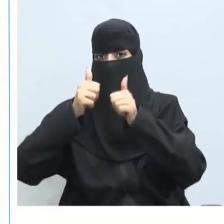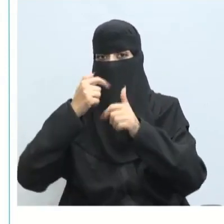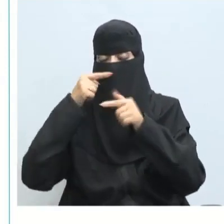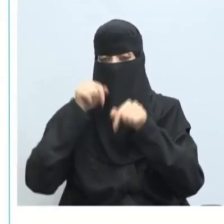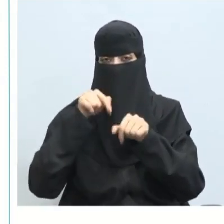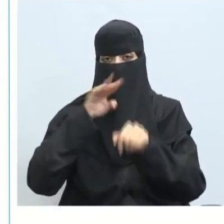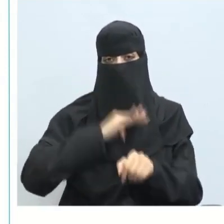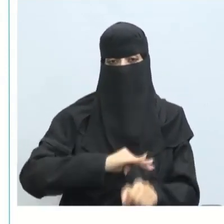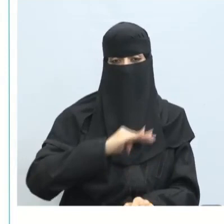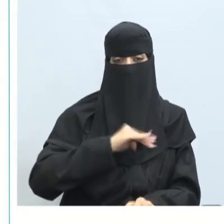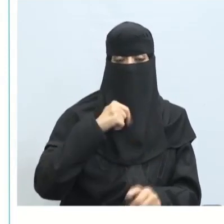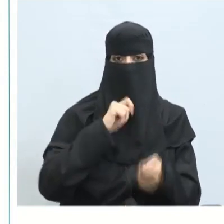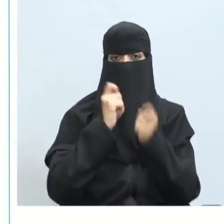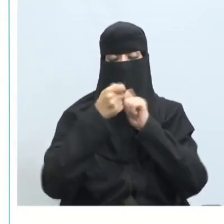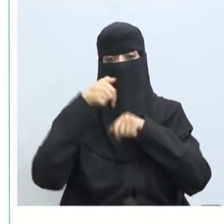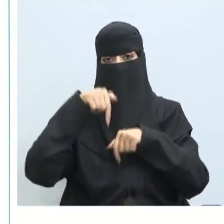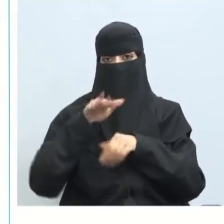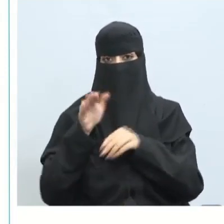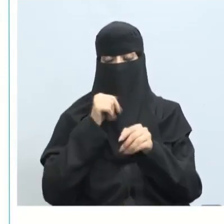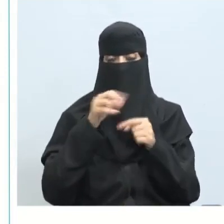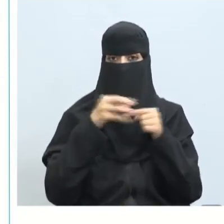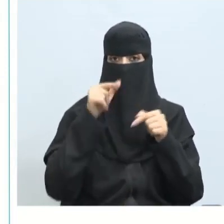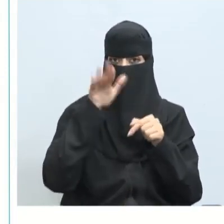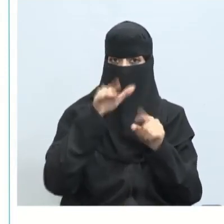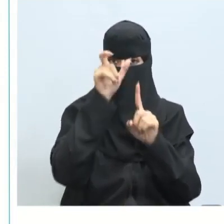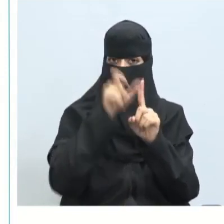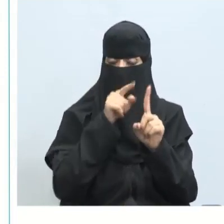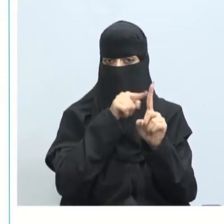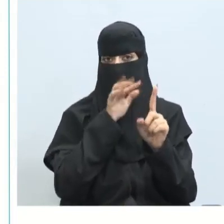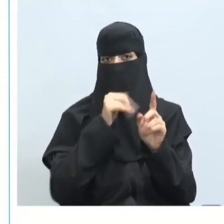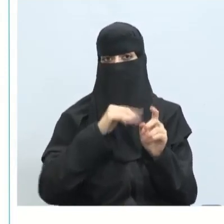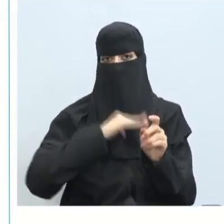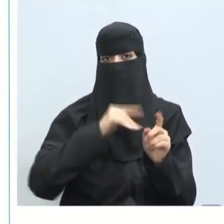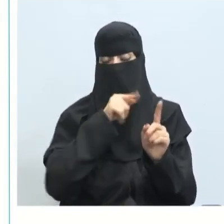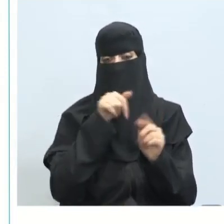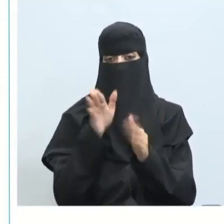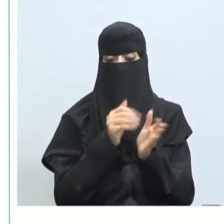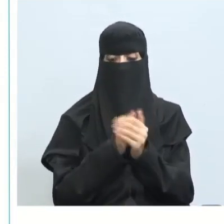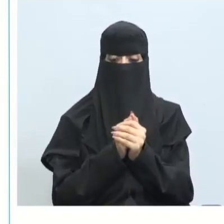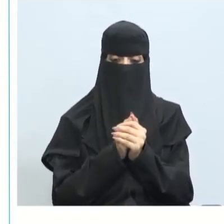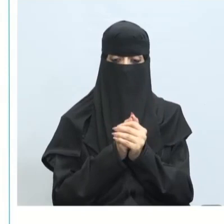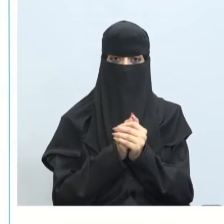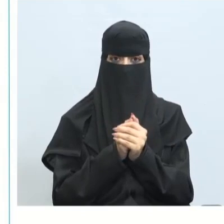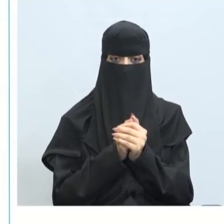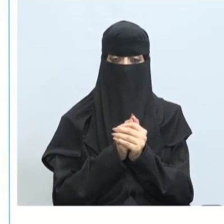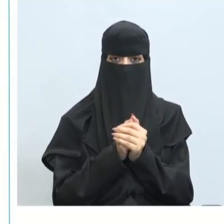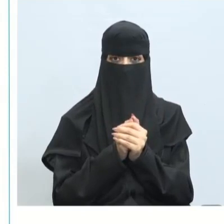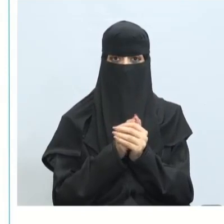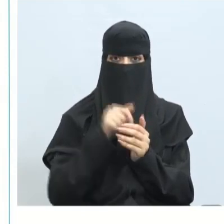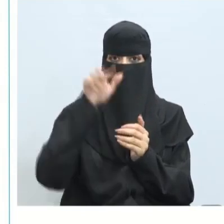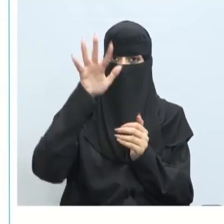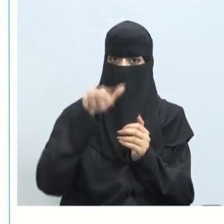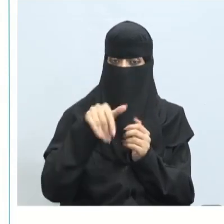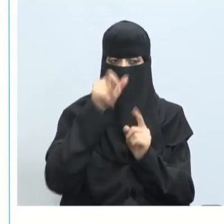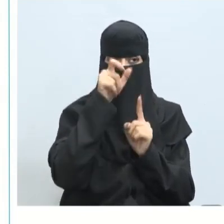وبالتالي قد يتحول الأمر إلى أمر سلبي بالنسبة أو ضغوط سلبية على الموظف كل